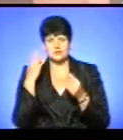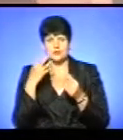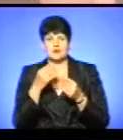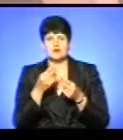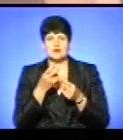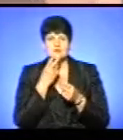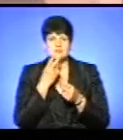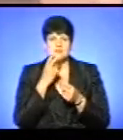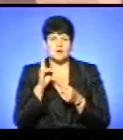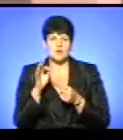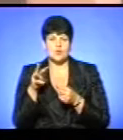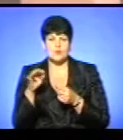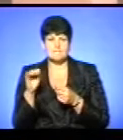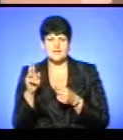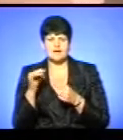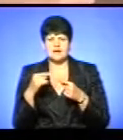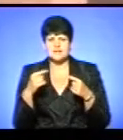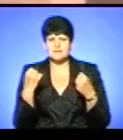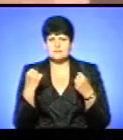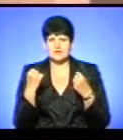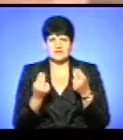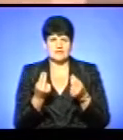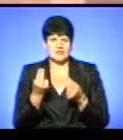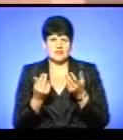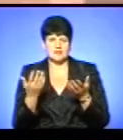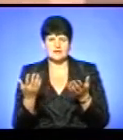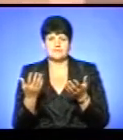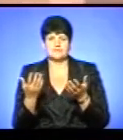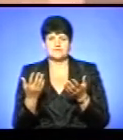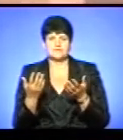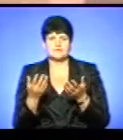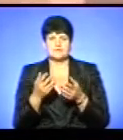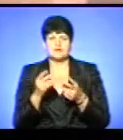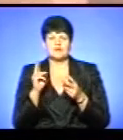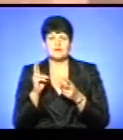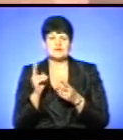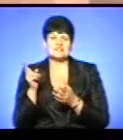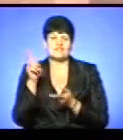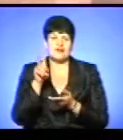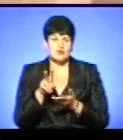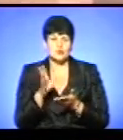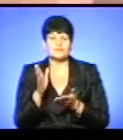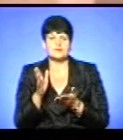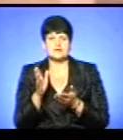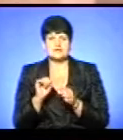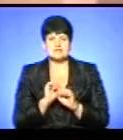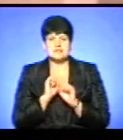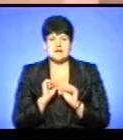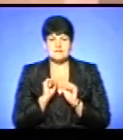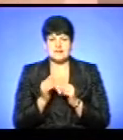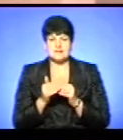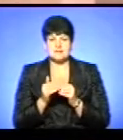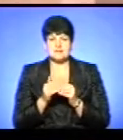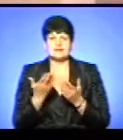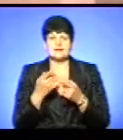коміка, різні спортивні ігри, хто зверху. Стараємось наблизити, які є